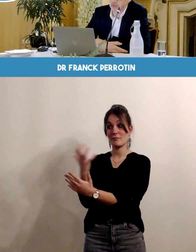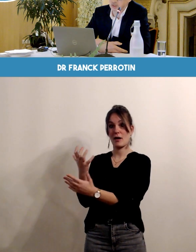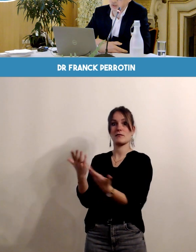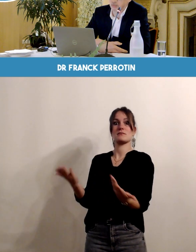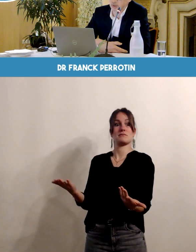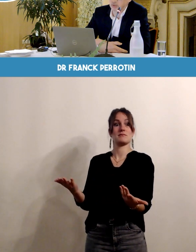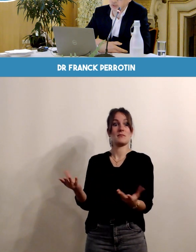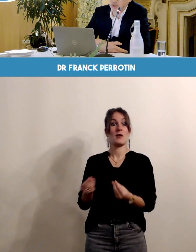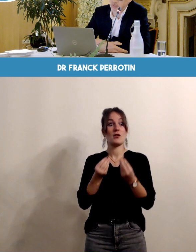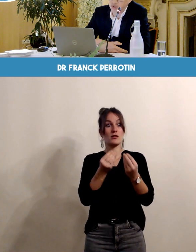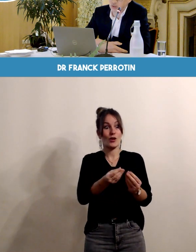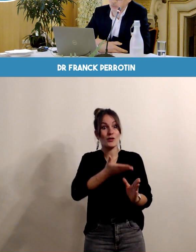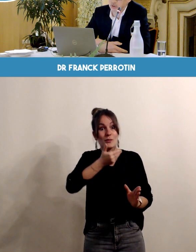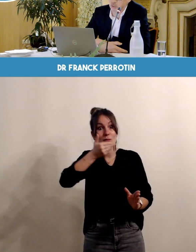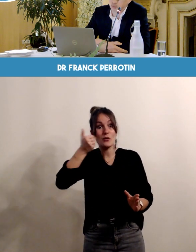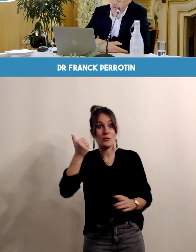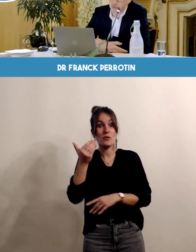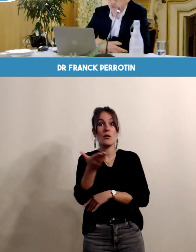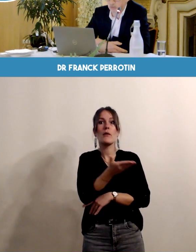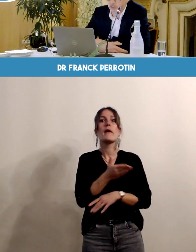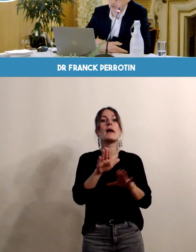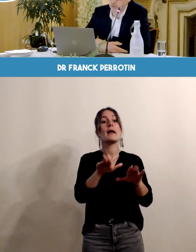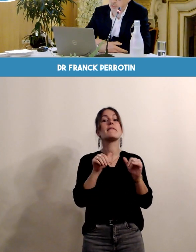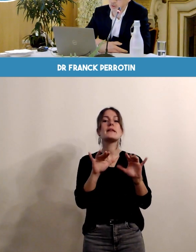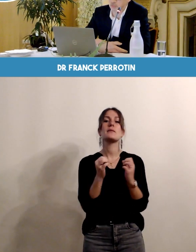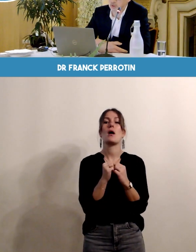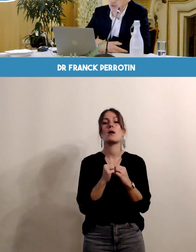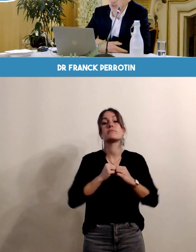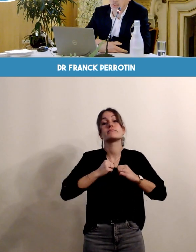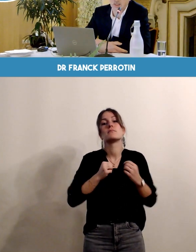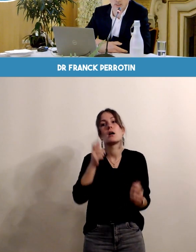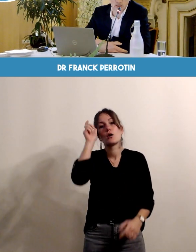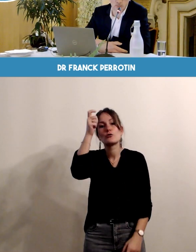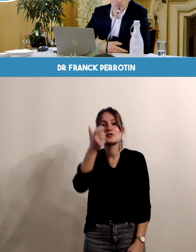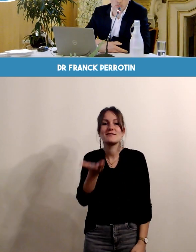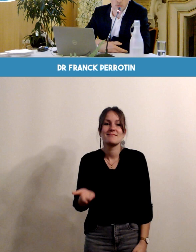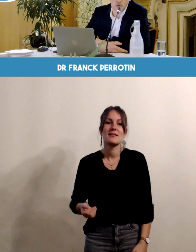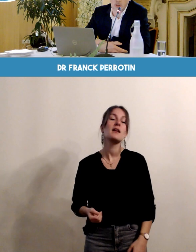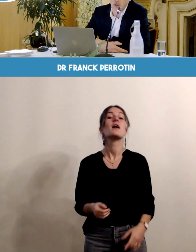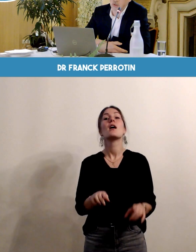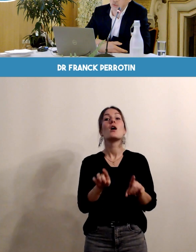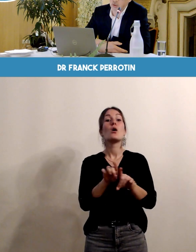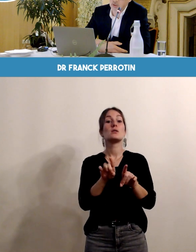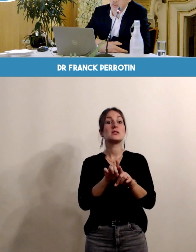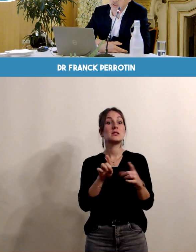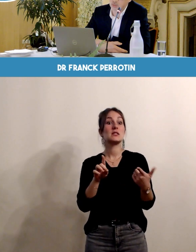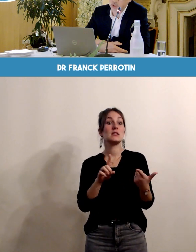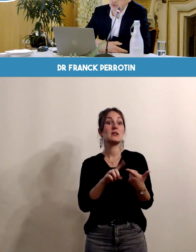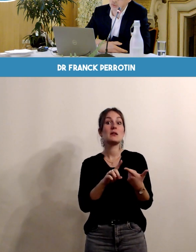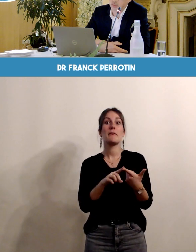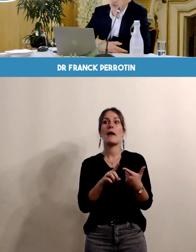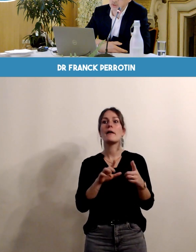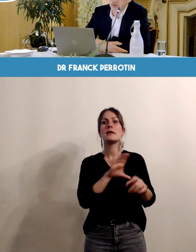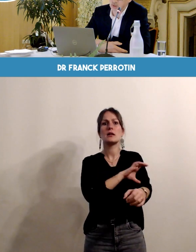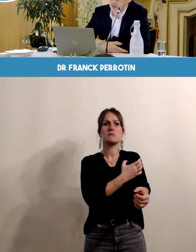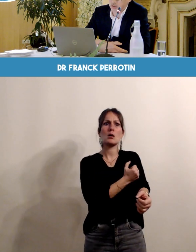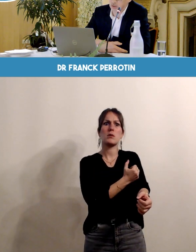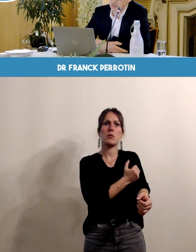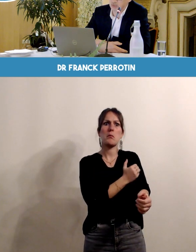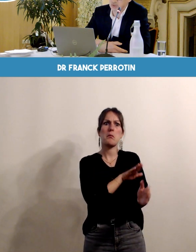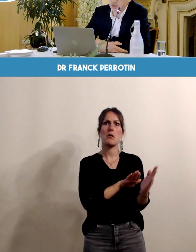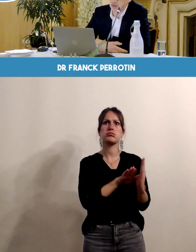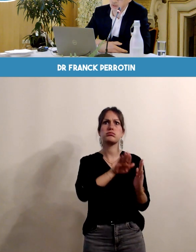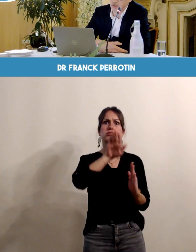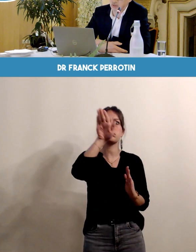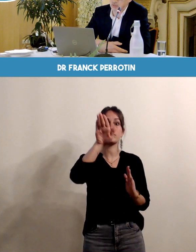évidence que ça permettait de limiter la prise de poids évidemment ça on s'en serait douté ça diminue le risque d'hypertension artérielle